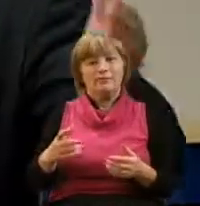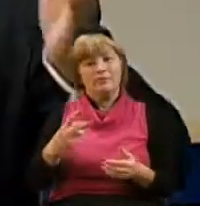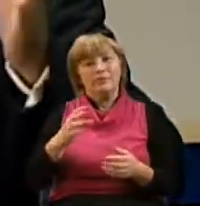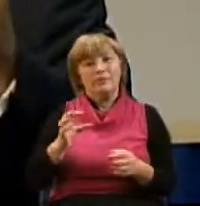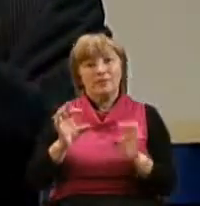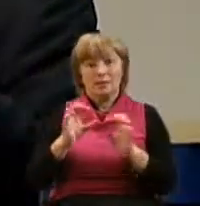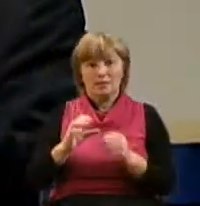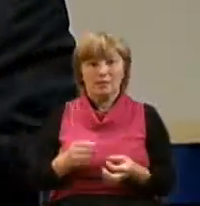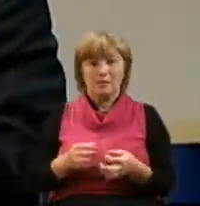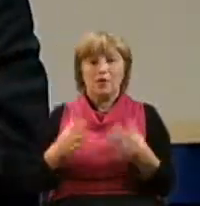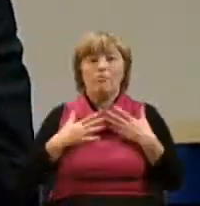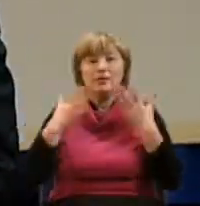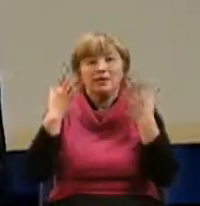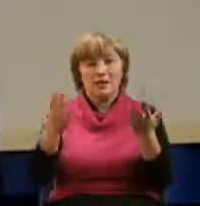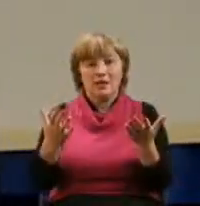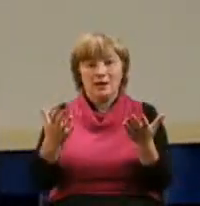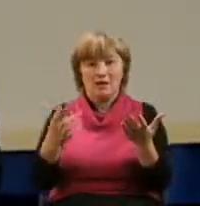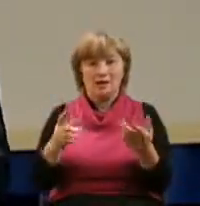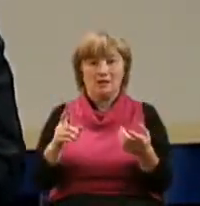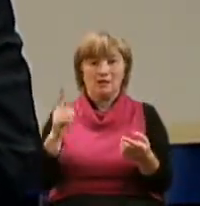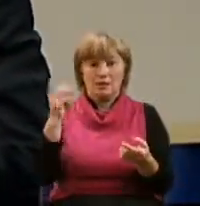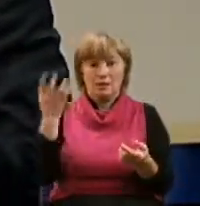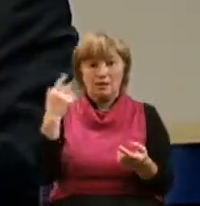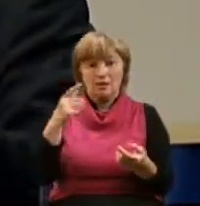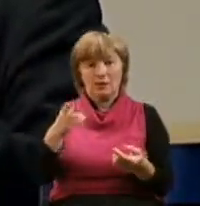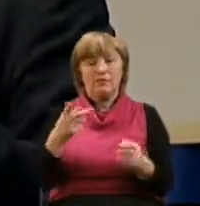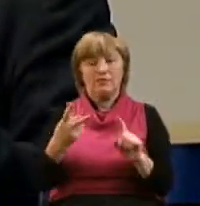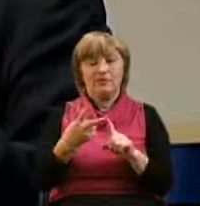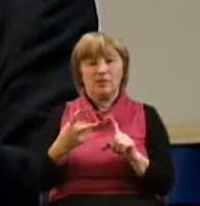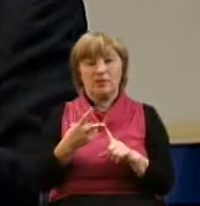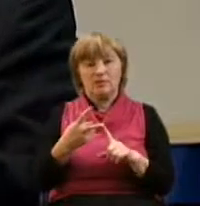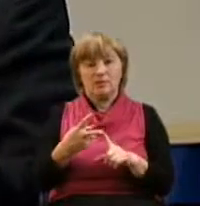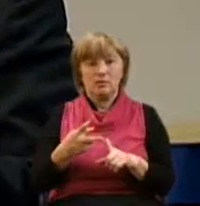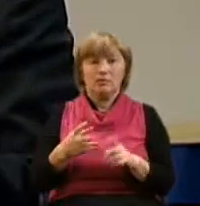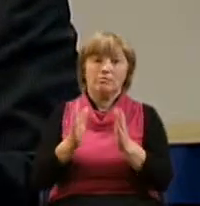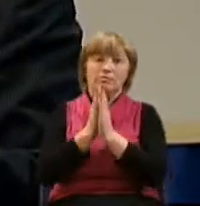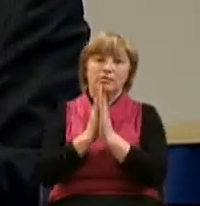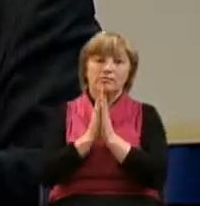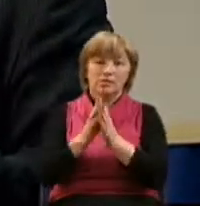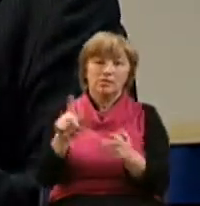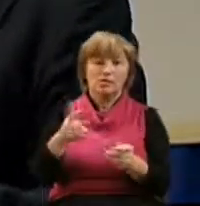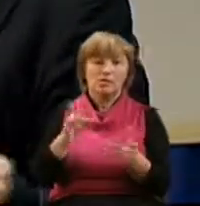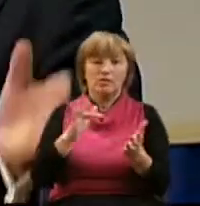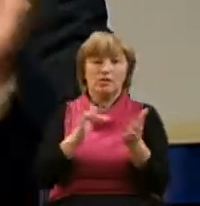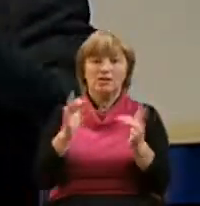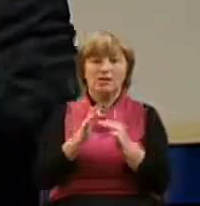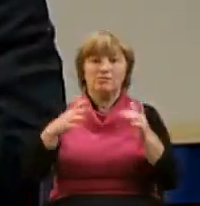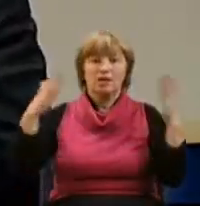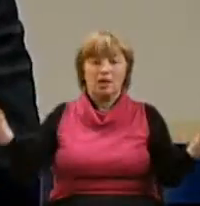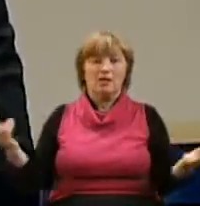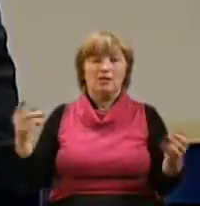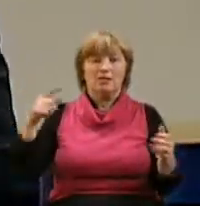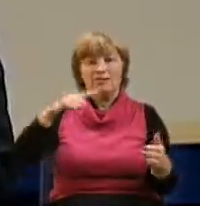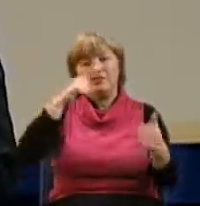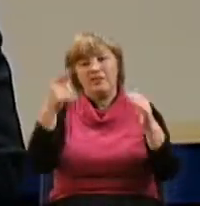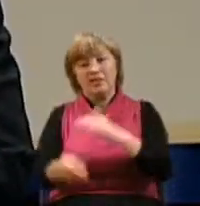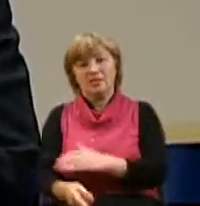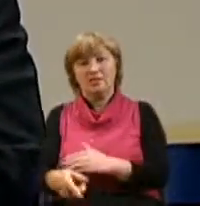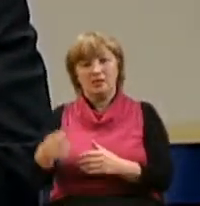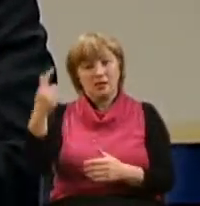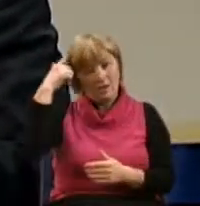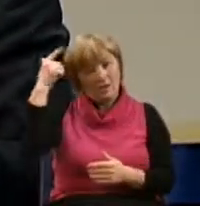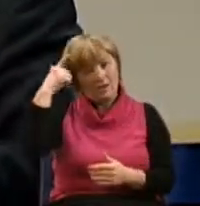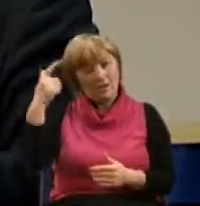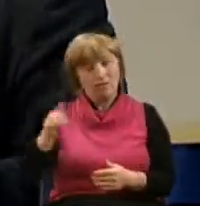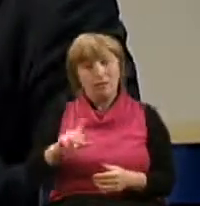И затем, когда наступила его очередь, то он попросил, чтобы его распяли вниз головой. Таким